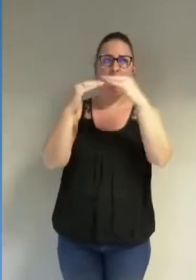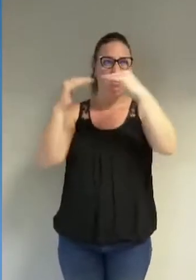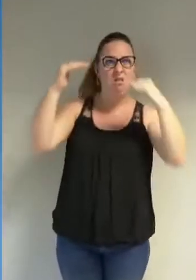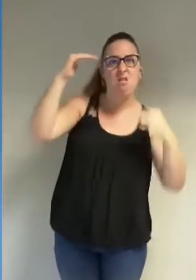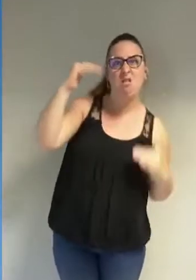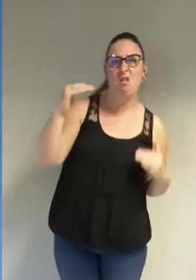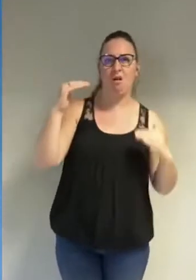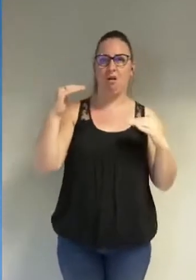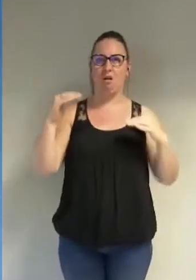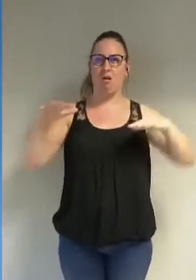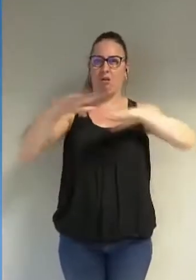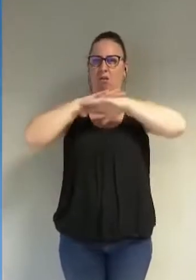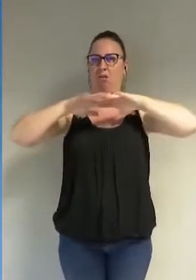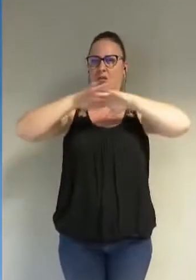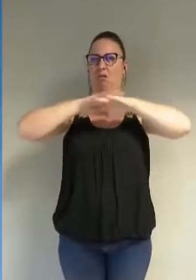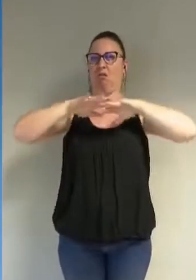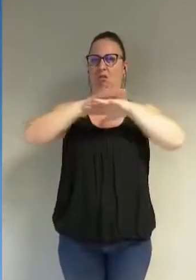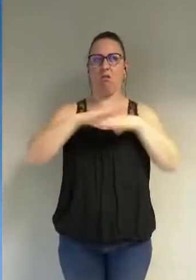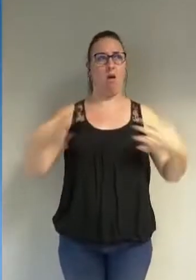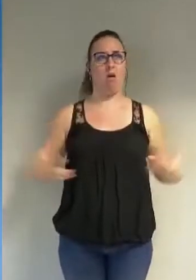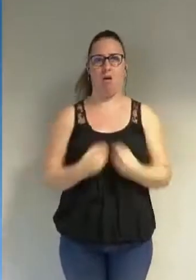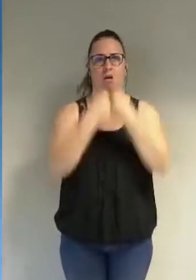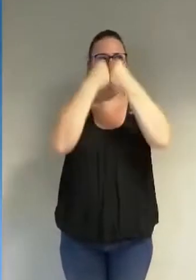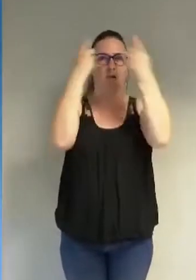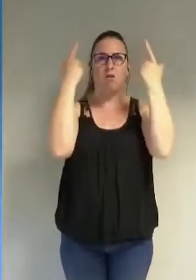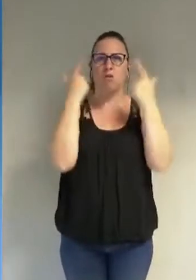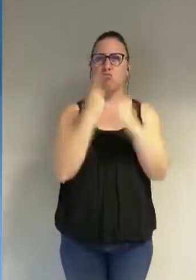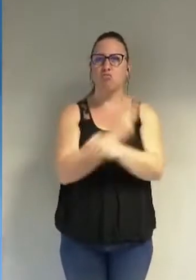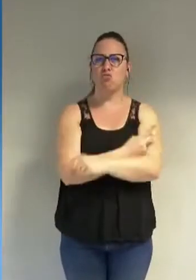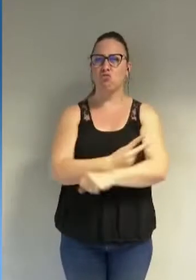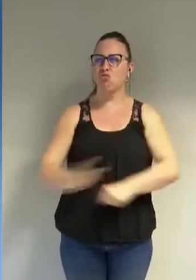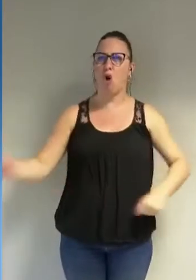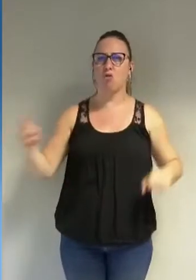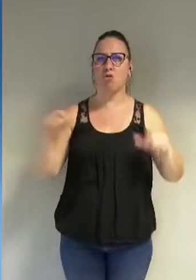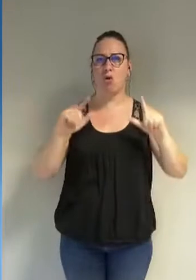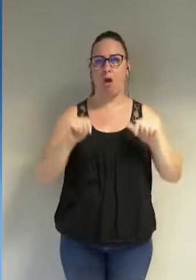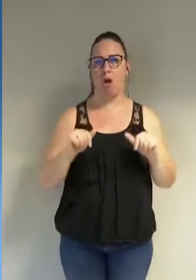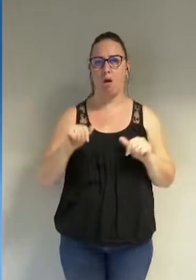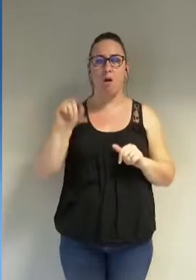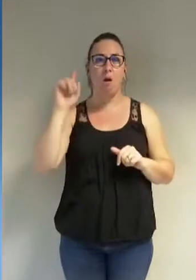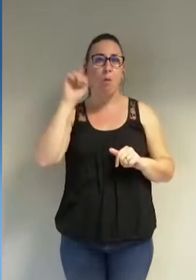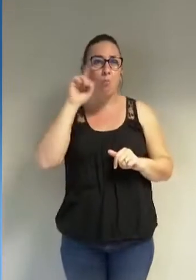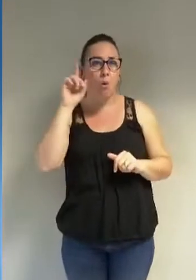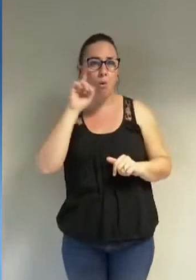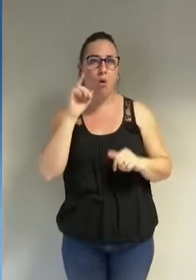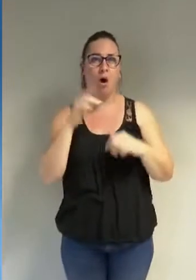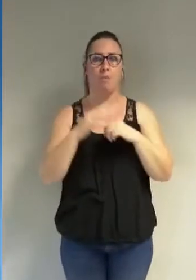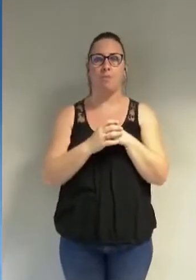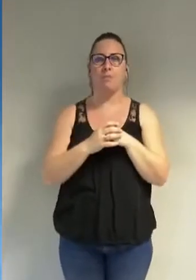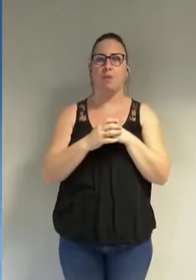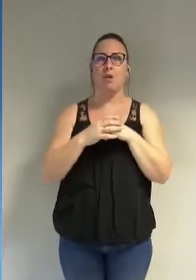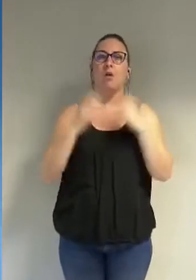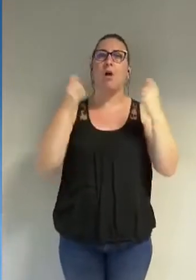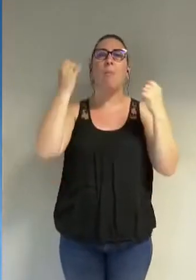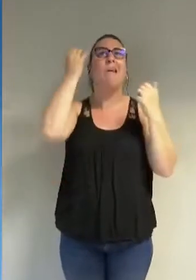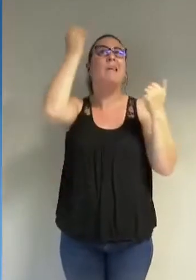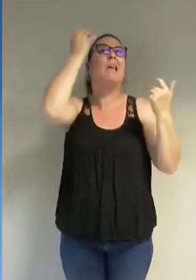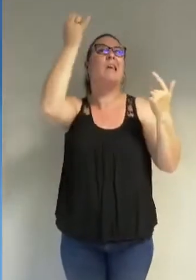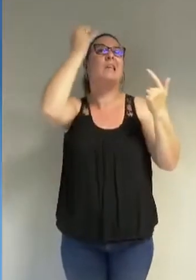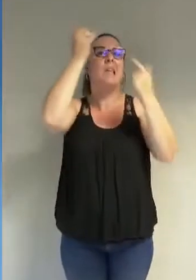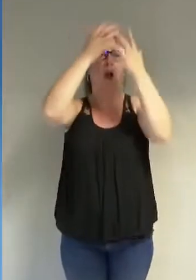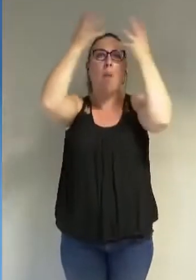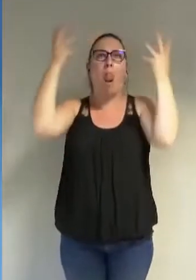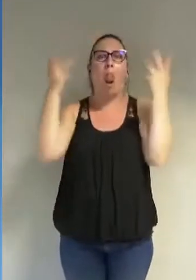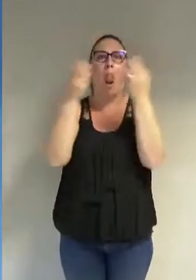double langage est extrêmement dangereux car il emprisonne les pensées dans une seule et une